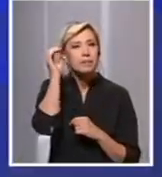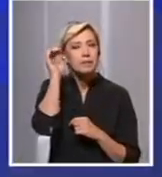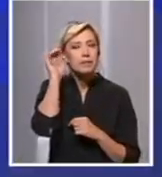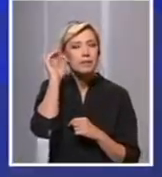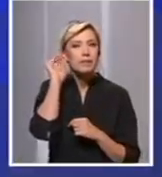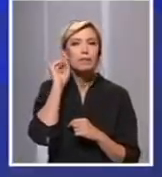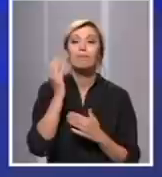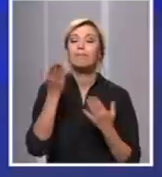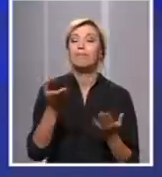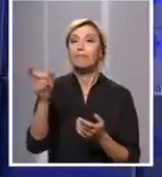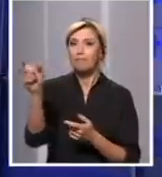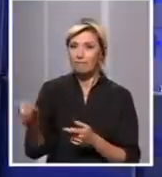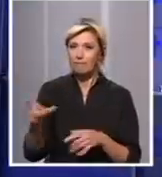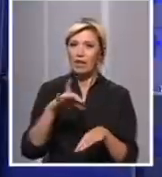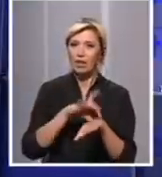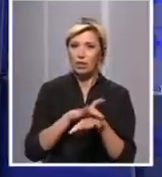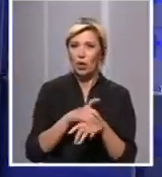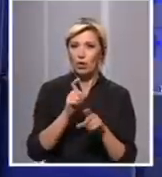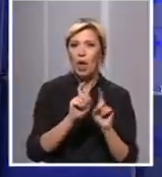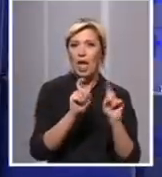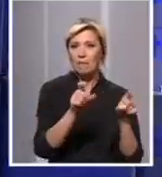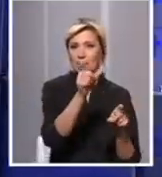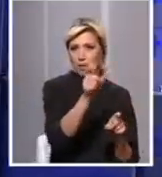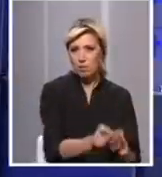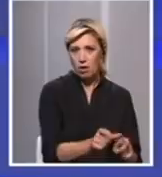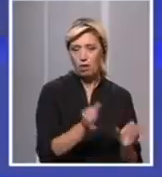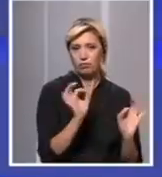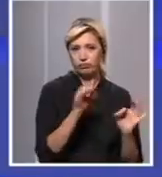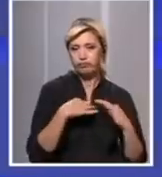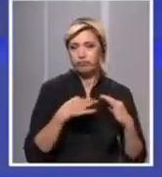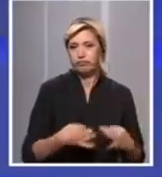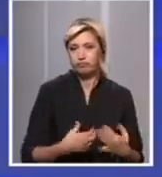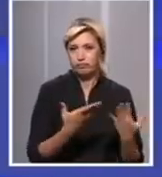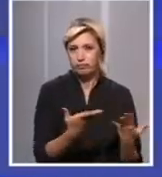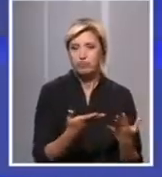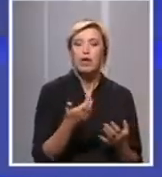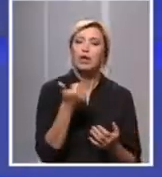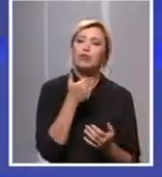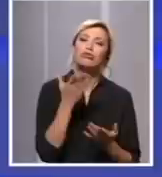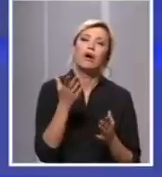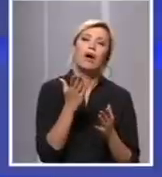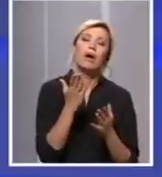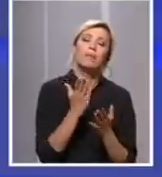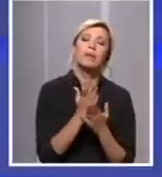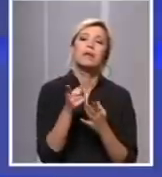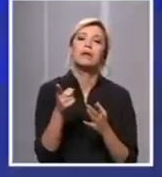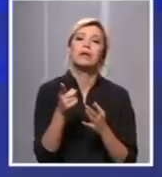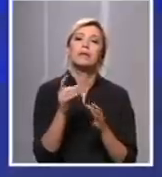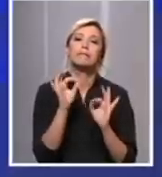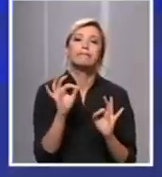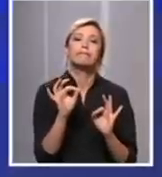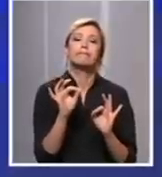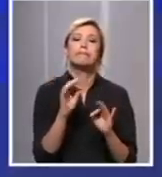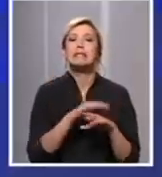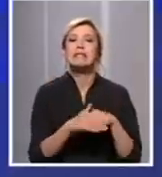epidemiolog. Koje vi rezultate očekujete? Čime biste vi bili zadovoljni da kažete mere su dale rezultat? Pa